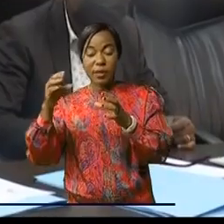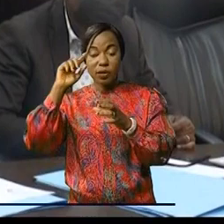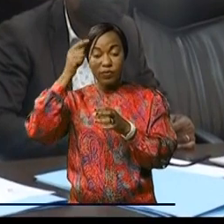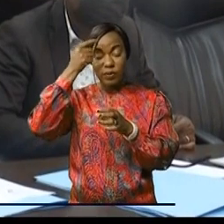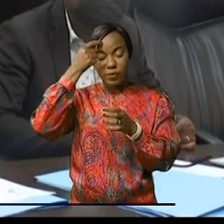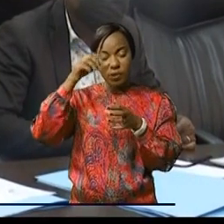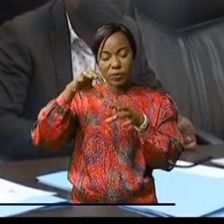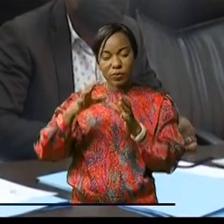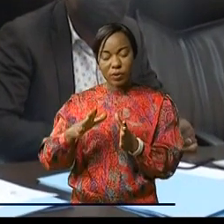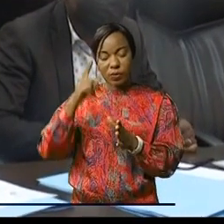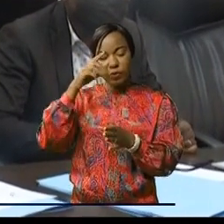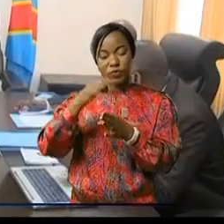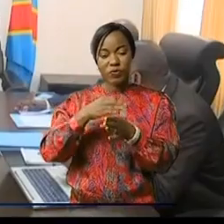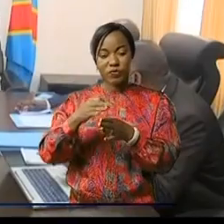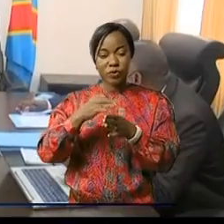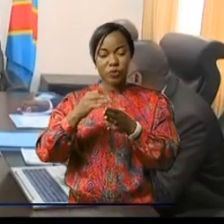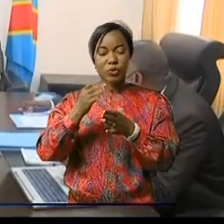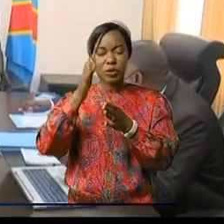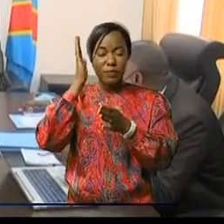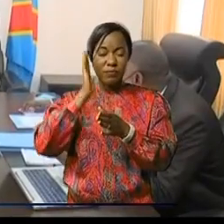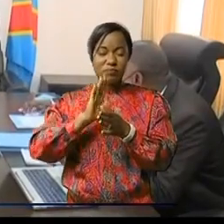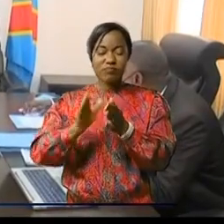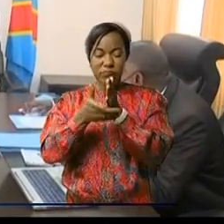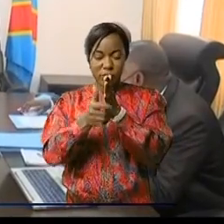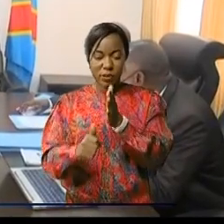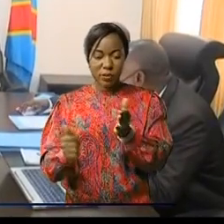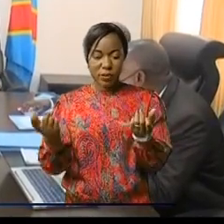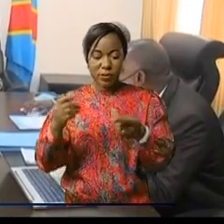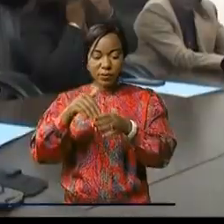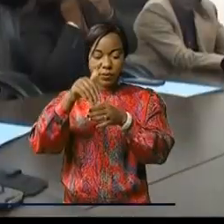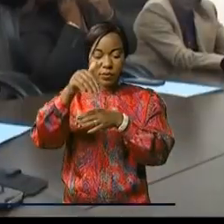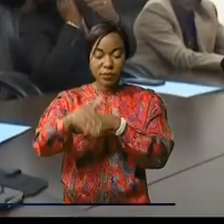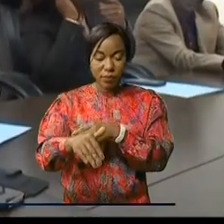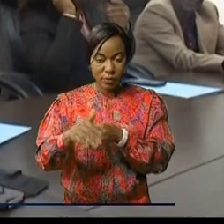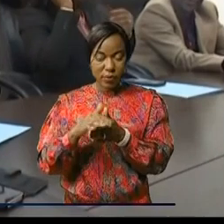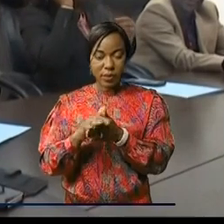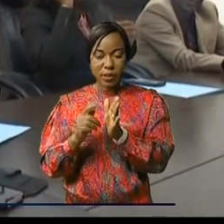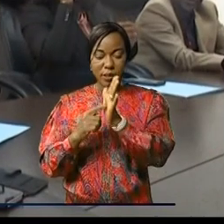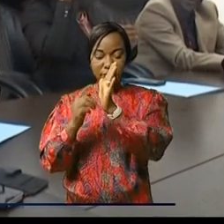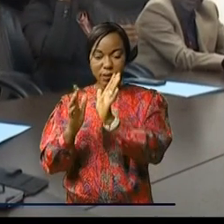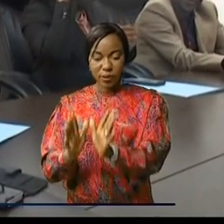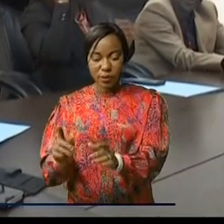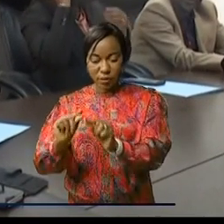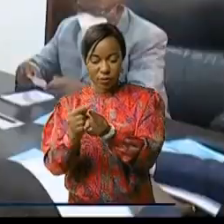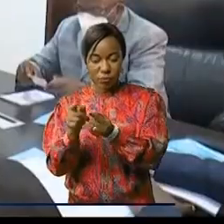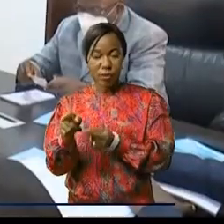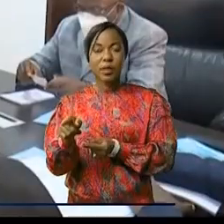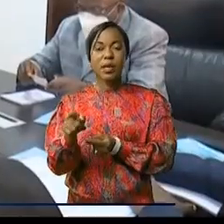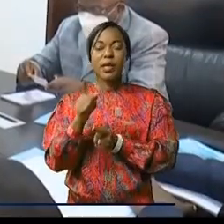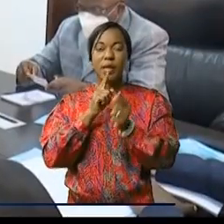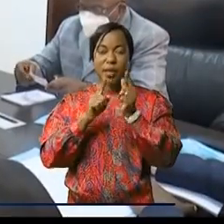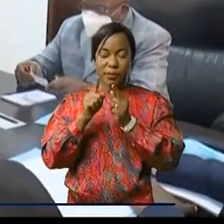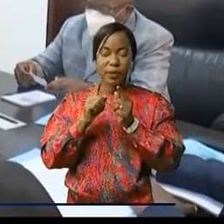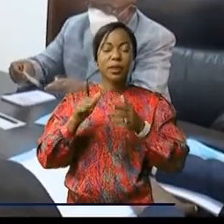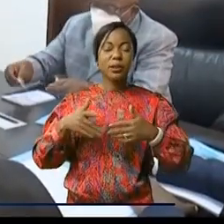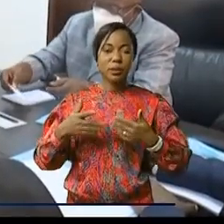éducation non formelle de bonne qualité. Au sortir de la rencontre, Wali Belad Boubouzo, qui a conduit la délégation, s'est montré